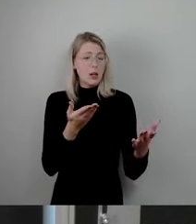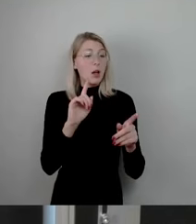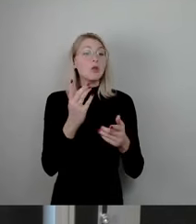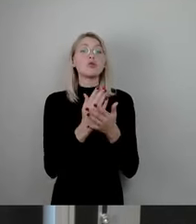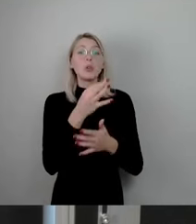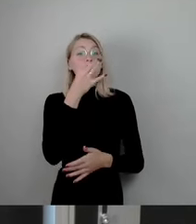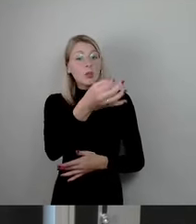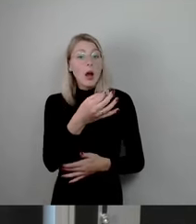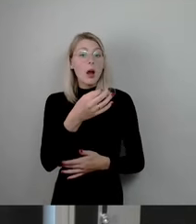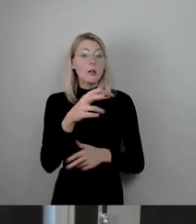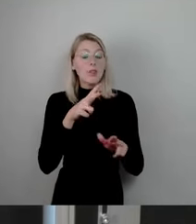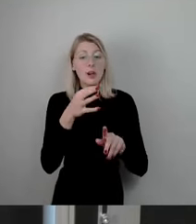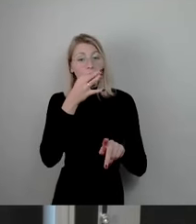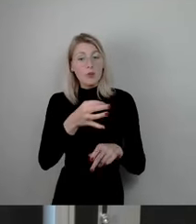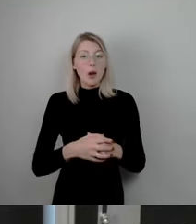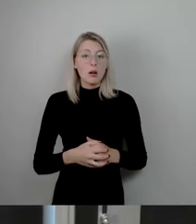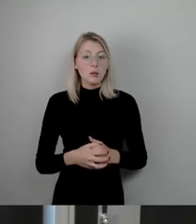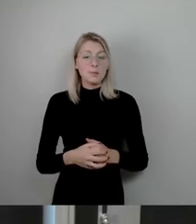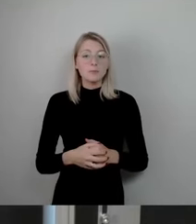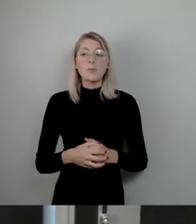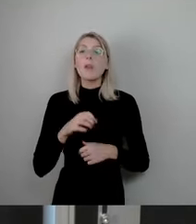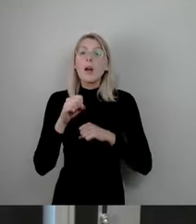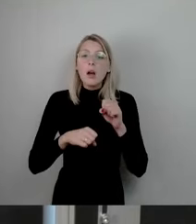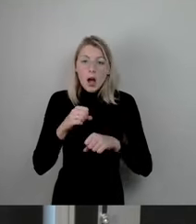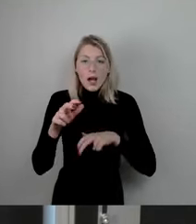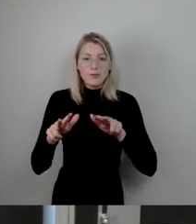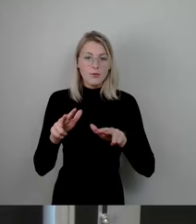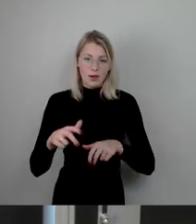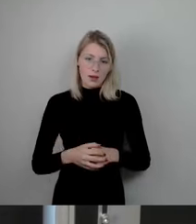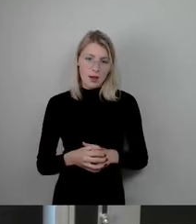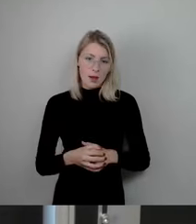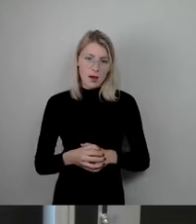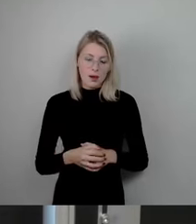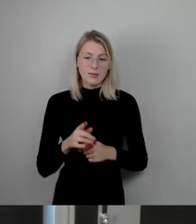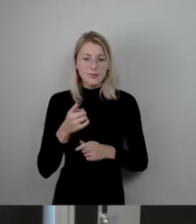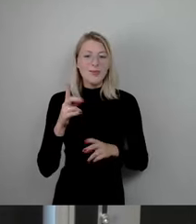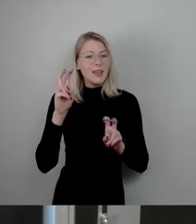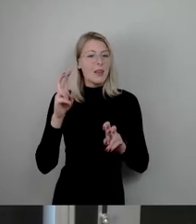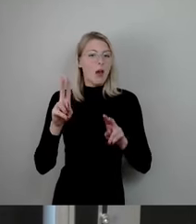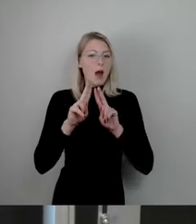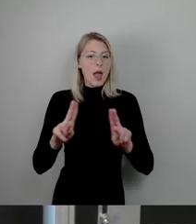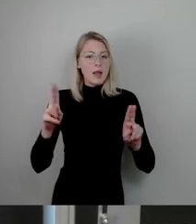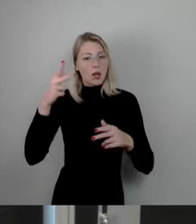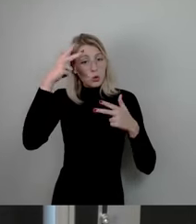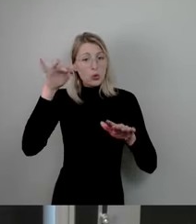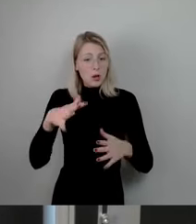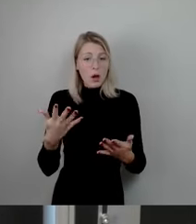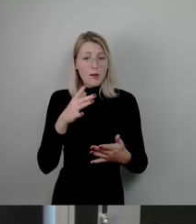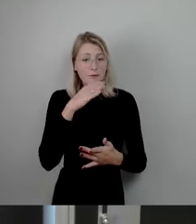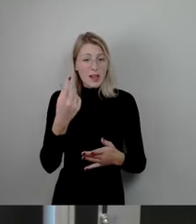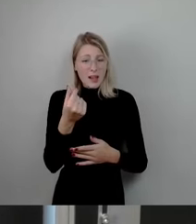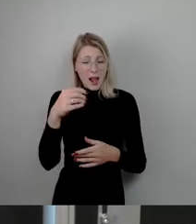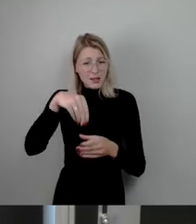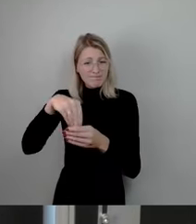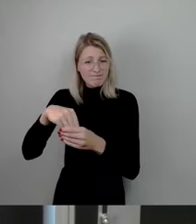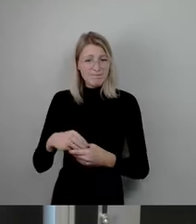Der ganze Bereich Radverkehr, der ist die heilige Kuh in dieser Stadt. Da liegt richtig viel Geld drin. Hier Radwege